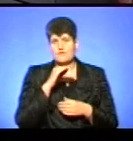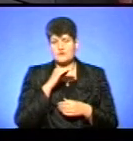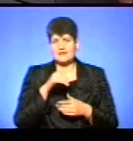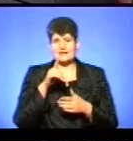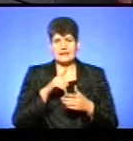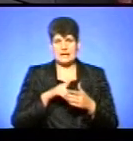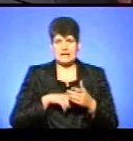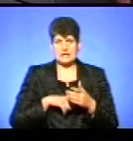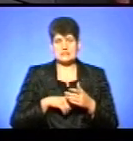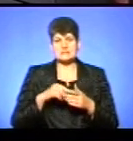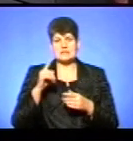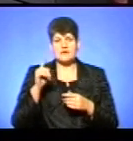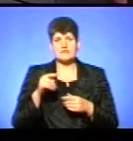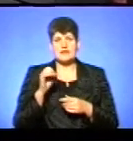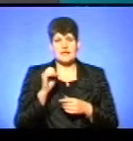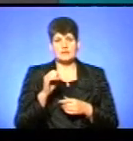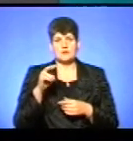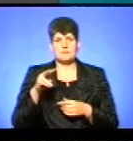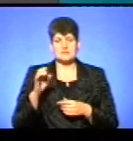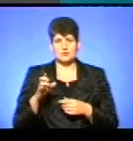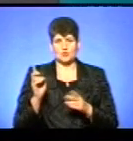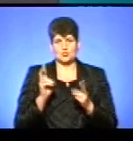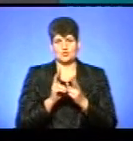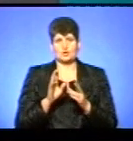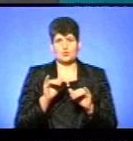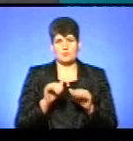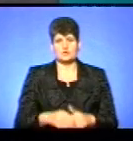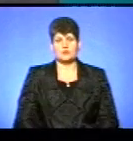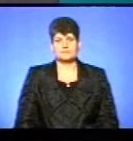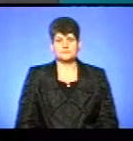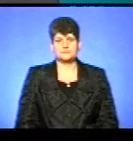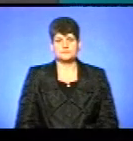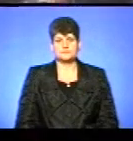-релігієзнавцем Елою Бестрецькою. До зустрічі в ефірі. До побачення.